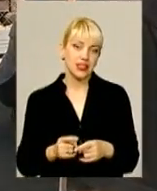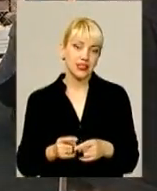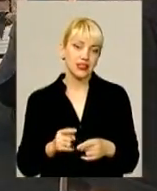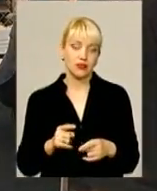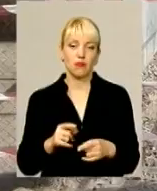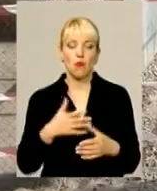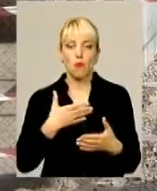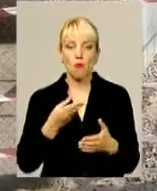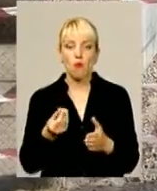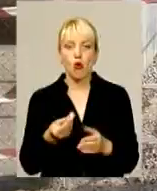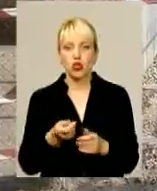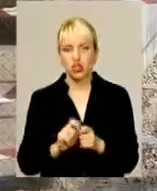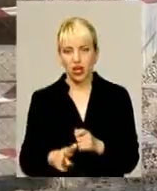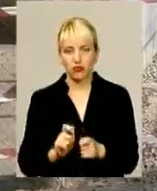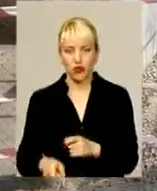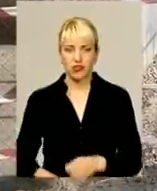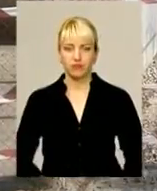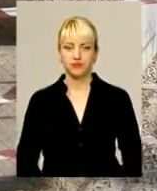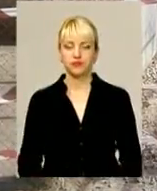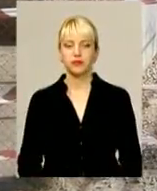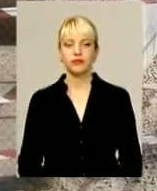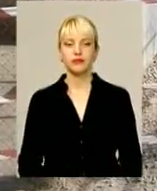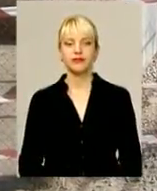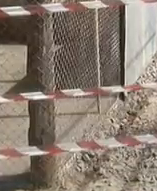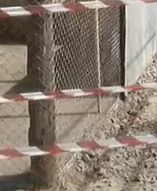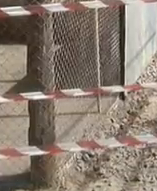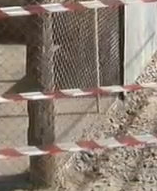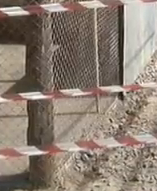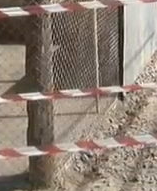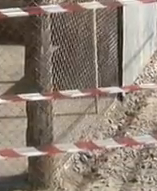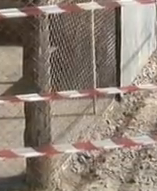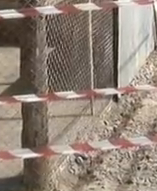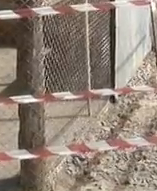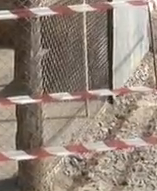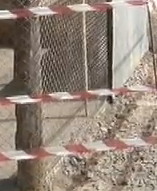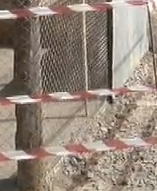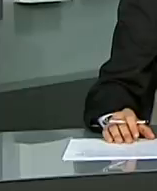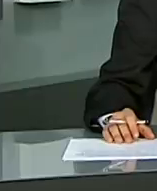пожертвами. Анна Михайловська, Іван Мовчан, Андрій Лазарук для інформаційного випуску.